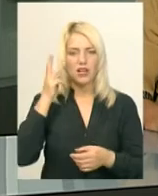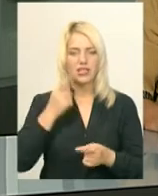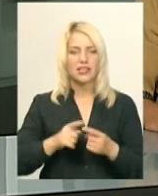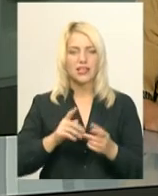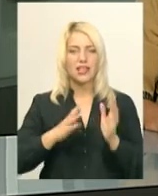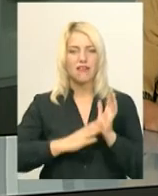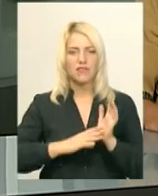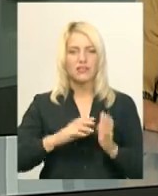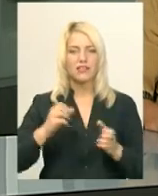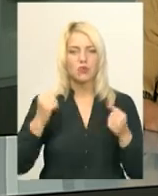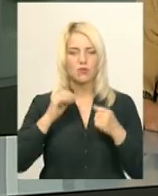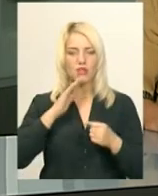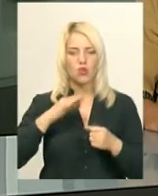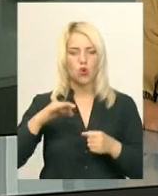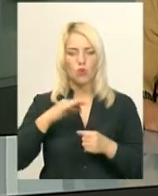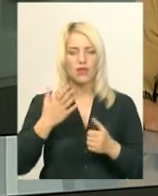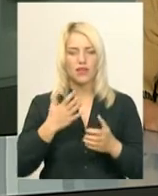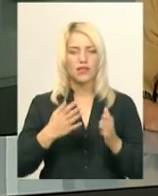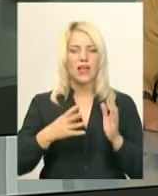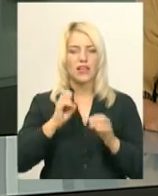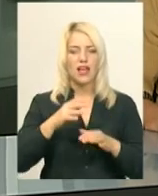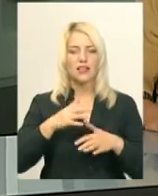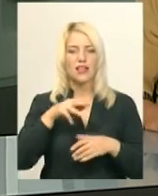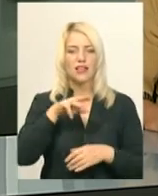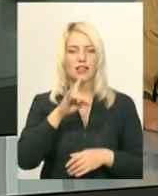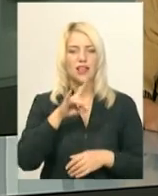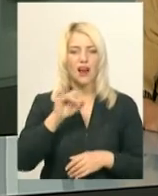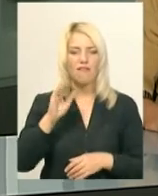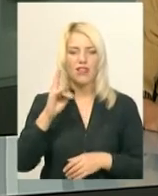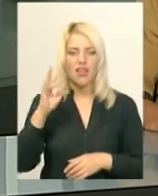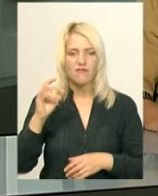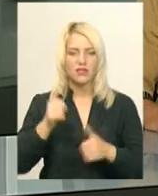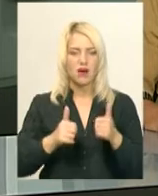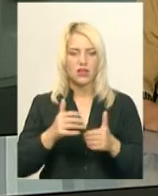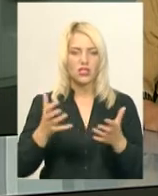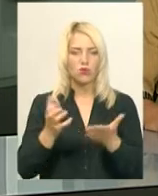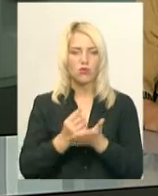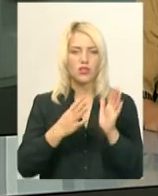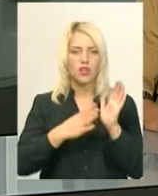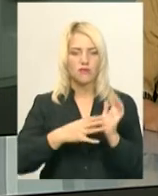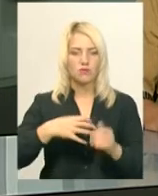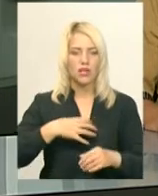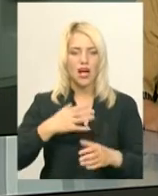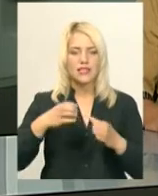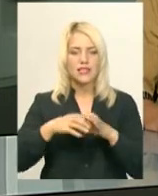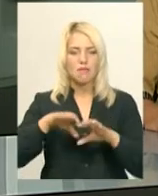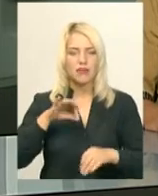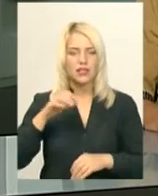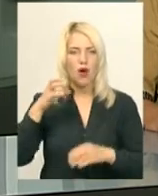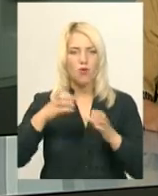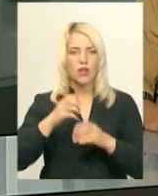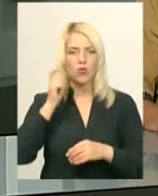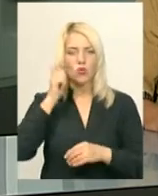області, які на травневих змаганнях в Королісті Марокко здобули 9 медалей. А збірна команда України, нагадаю, уперше за історією